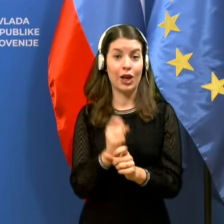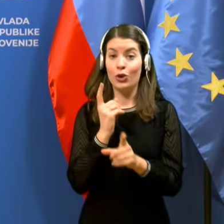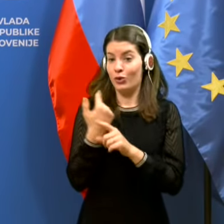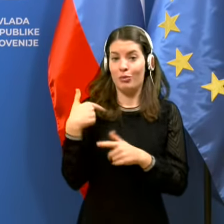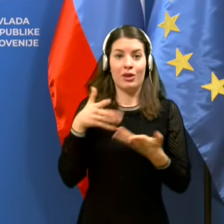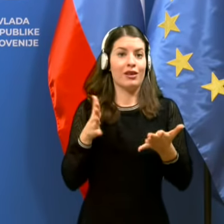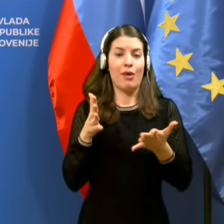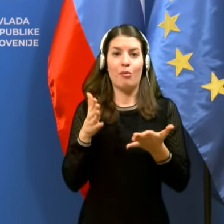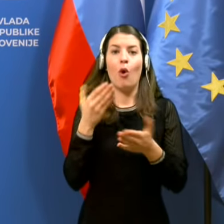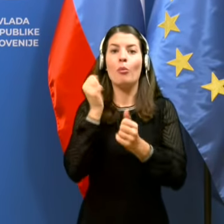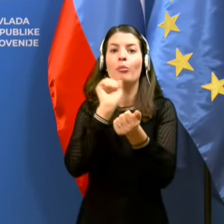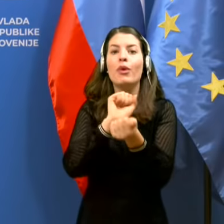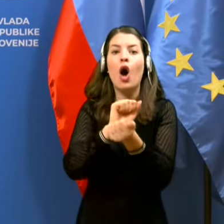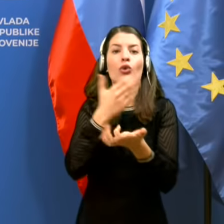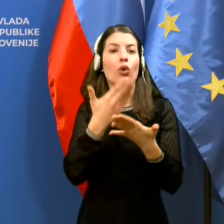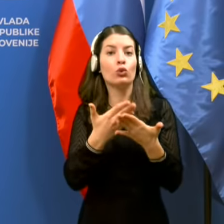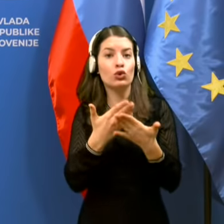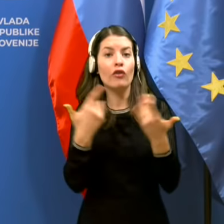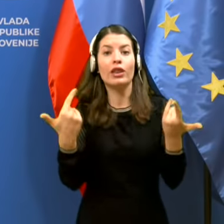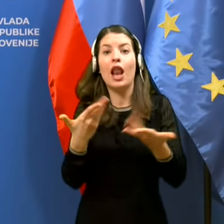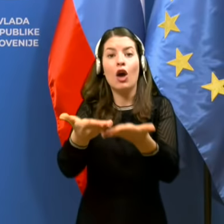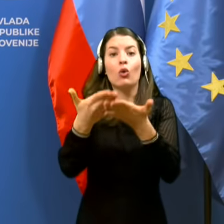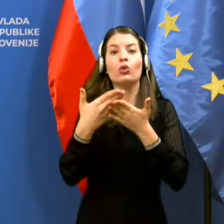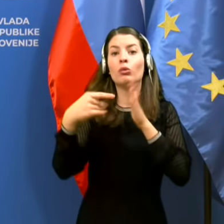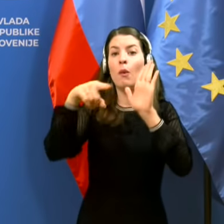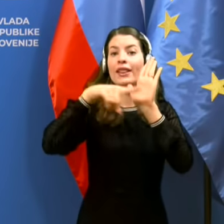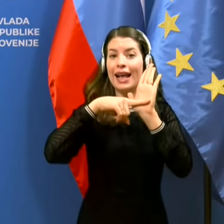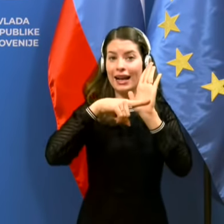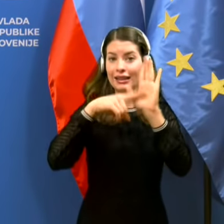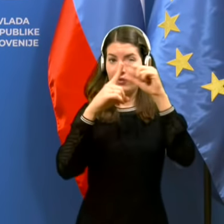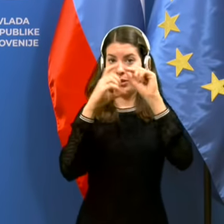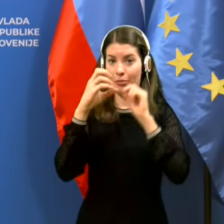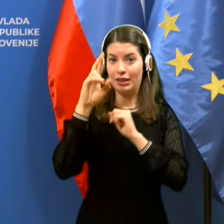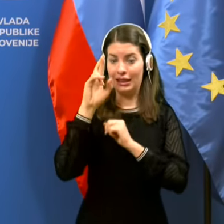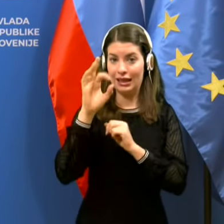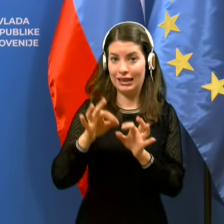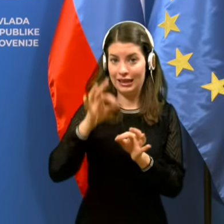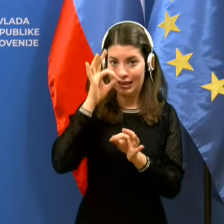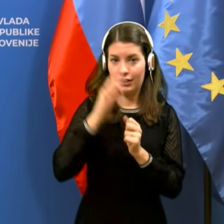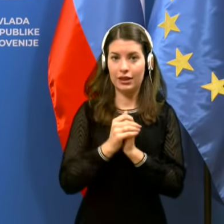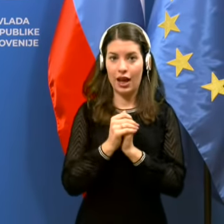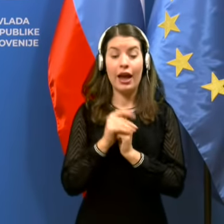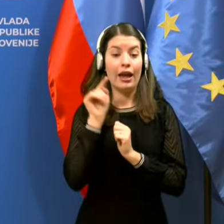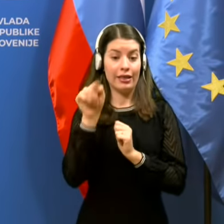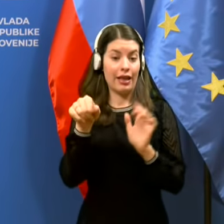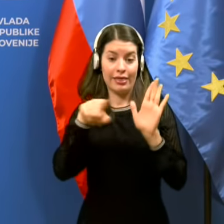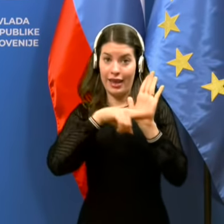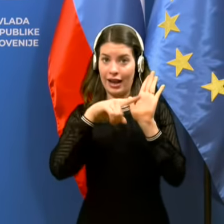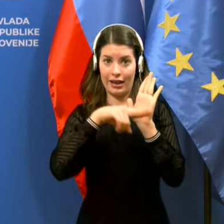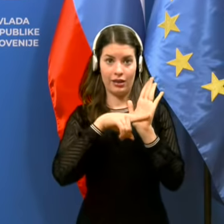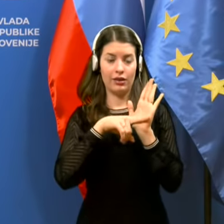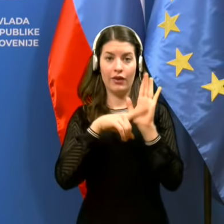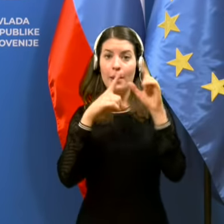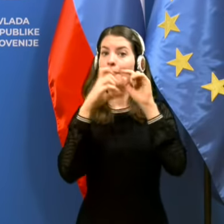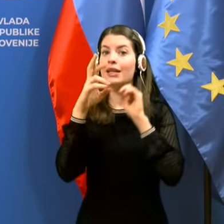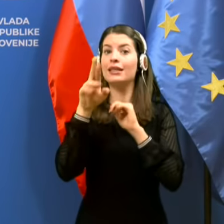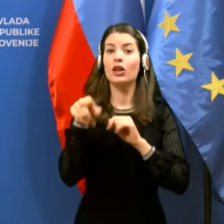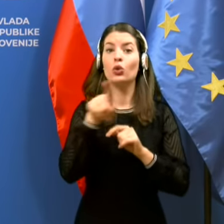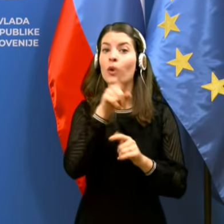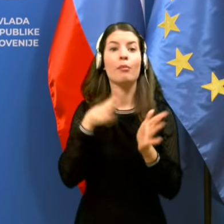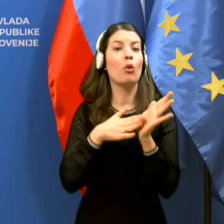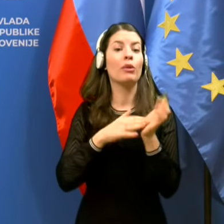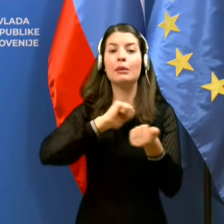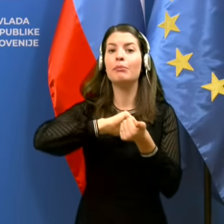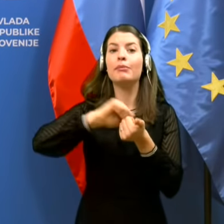pravne podlagi, da bi kakorkoli dobili negativen PCR test in negativen PCR test sam po sebi, sam tako, ne pomeni